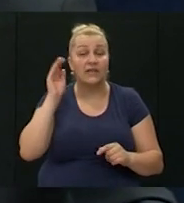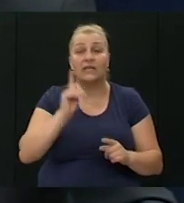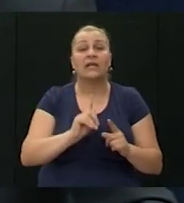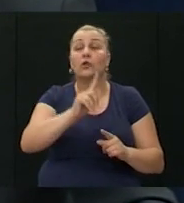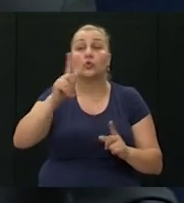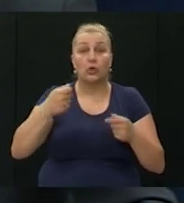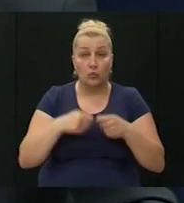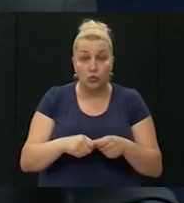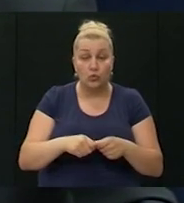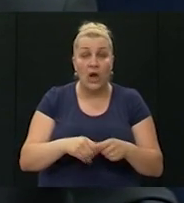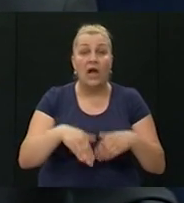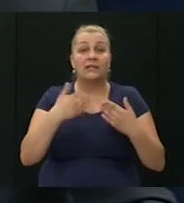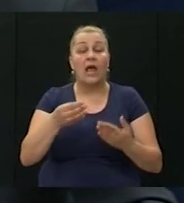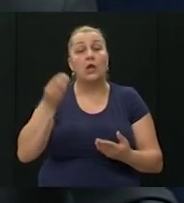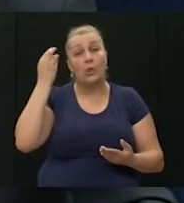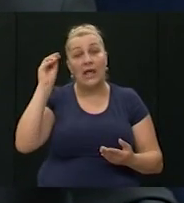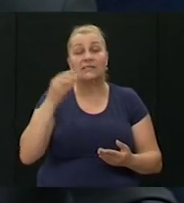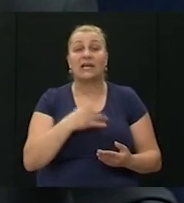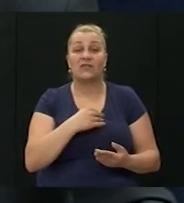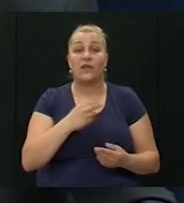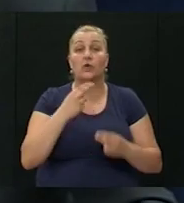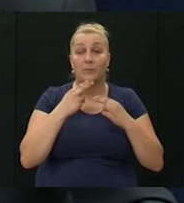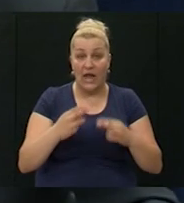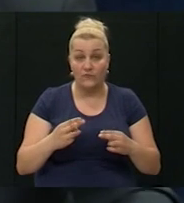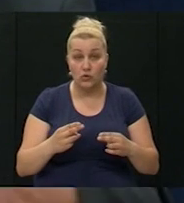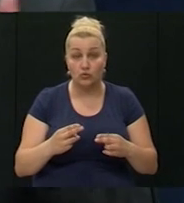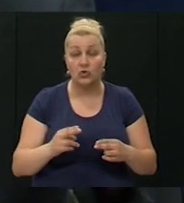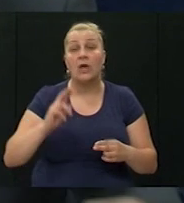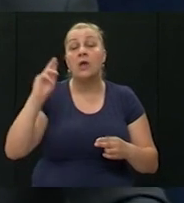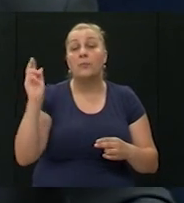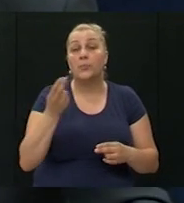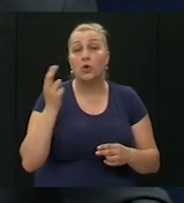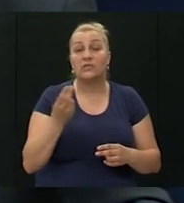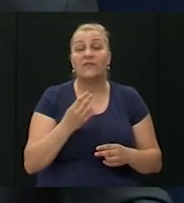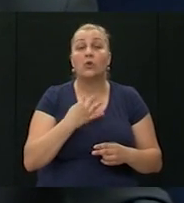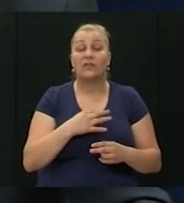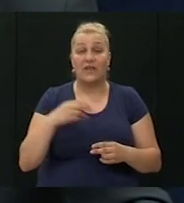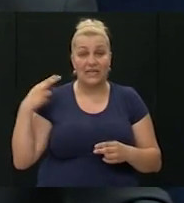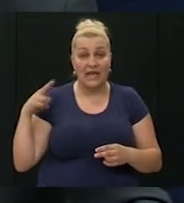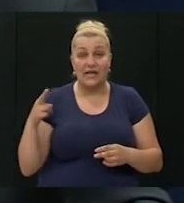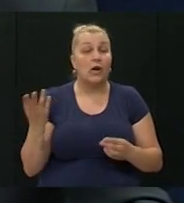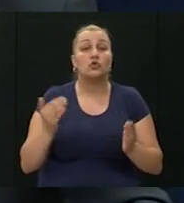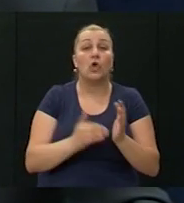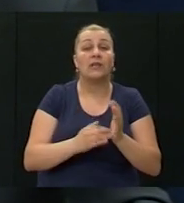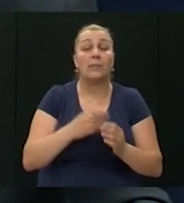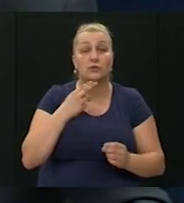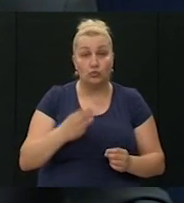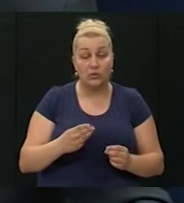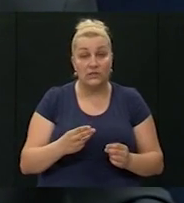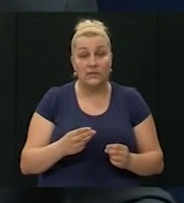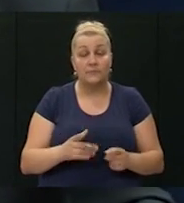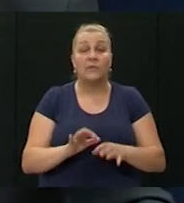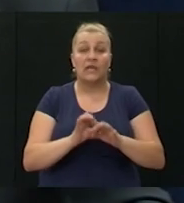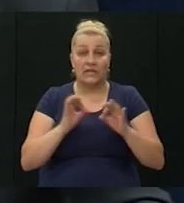udruga šalju lekcije Hrvatskom pravosuđu šalju diktate pozivaju Hrvatske generale što treba i kako suditi